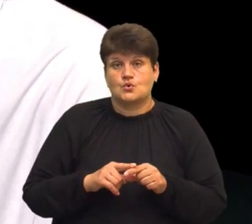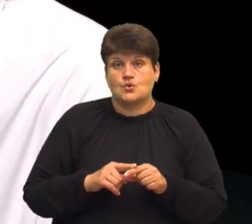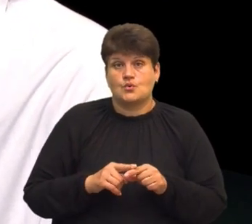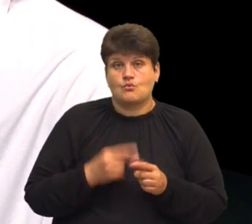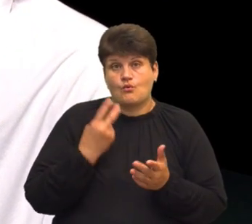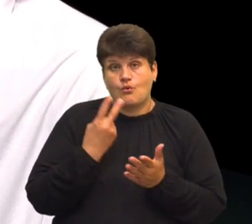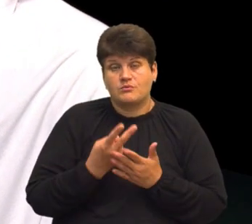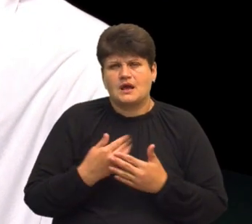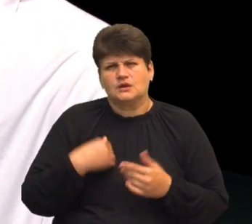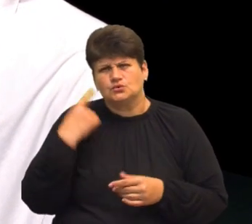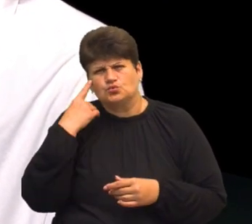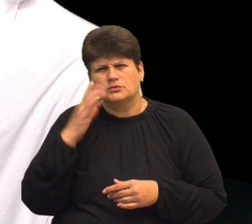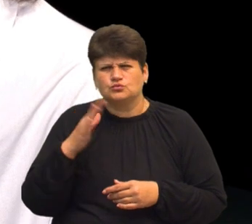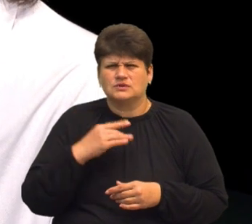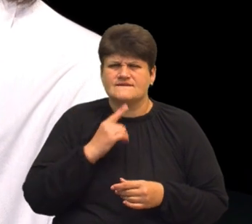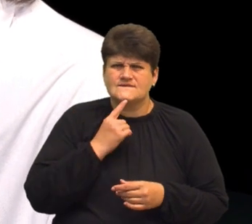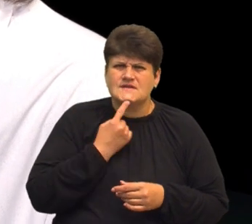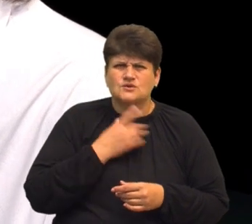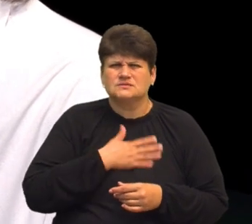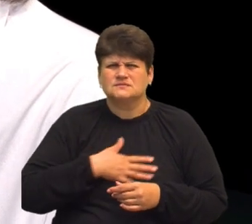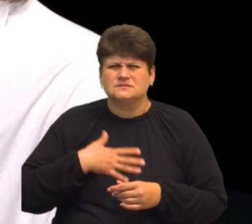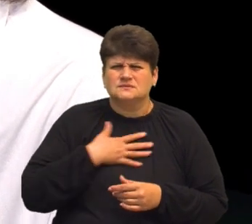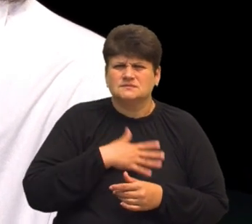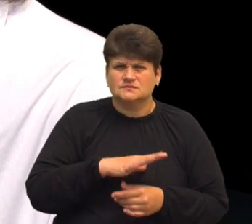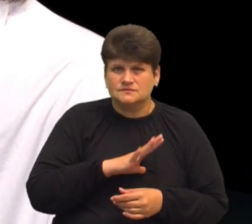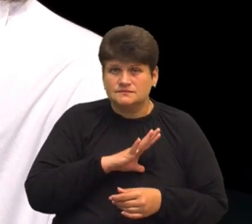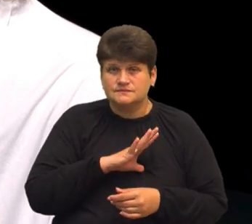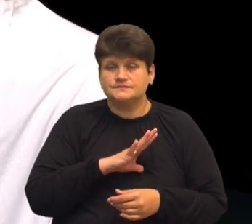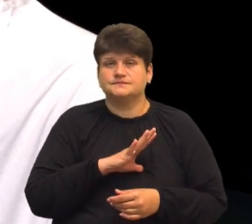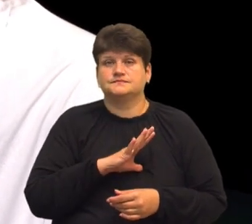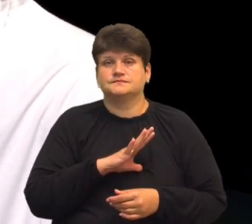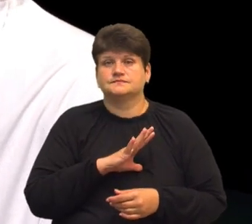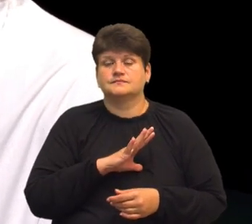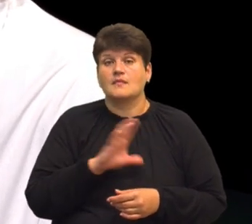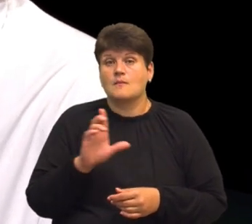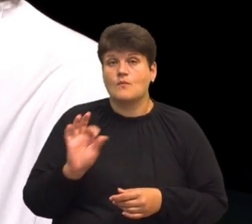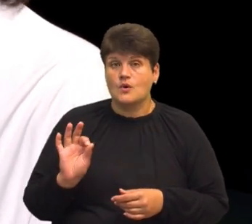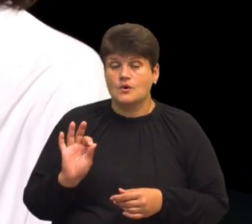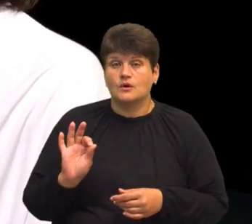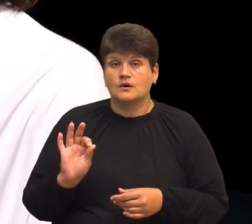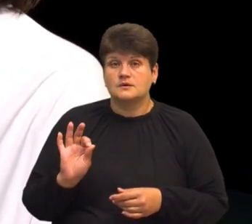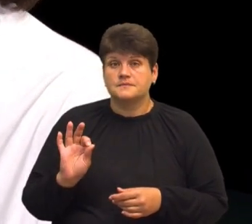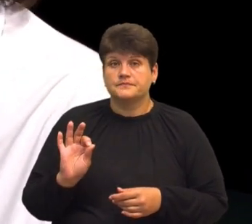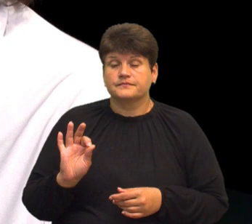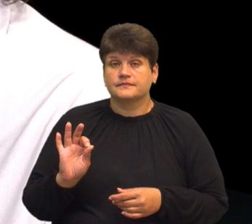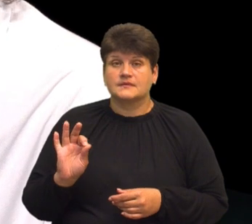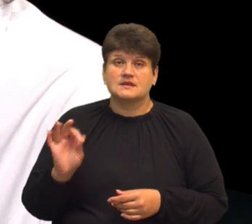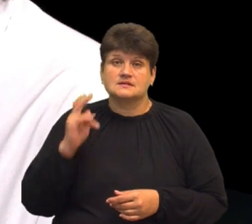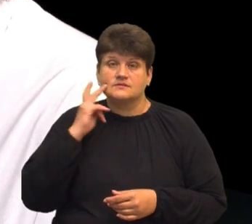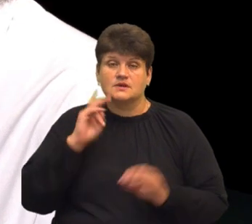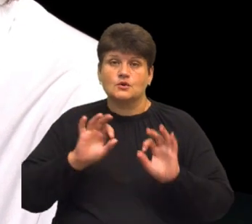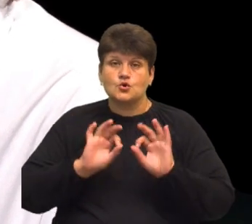Я думав, буде важче, я переживав, фалювався, бо зазвичай розповідають, що